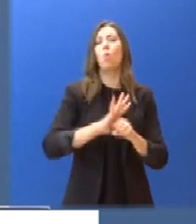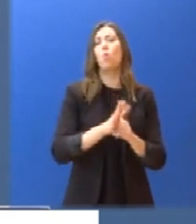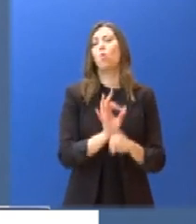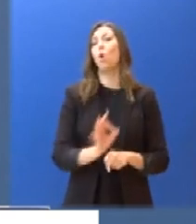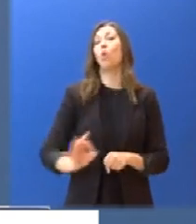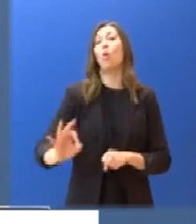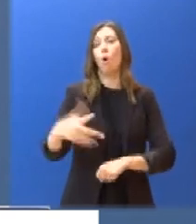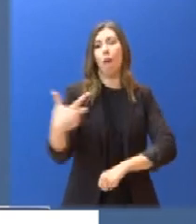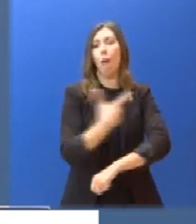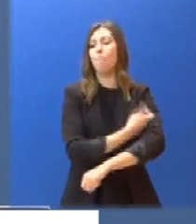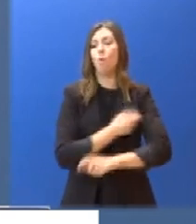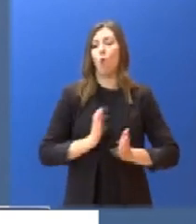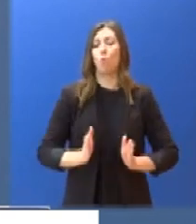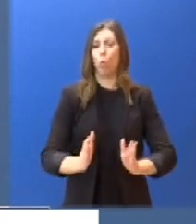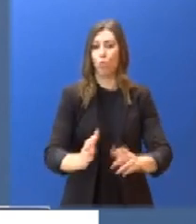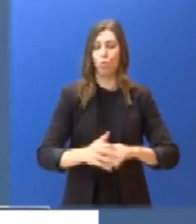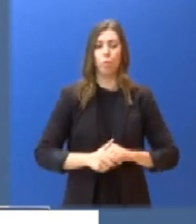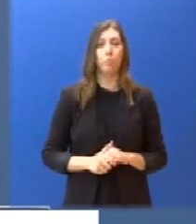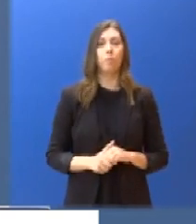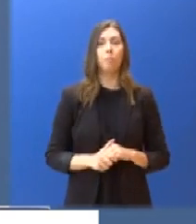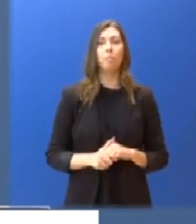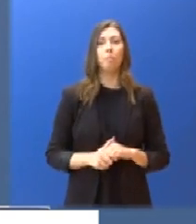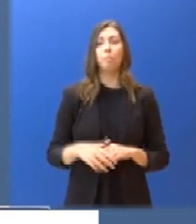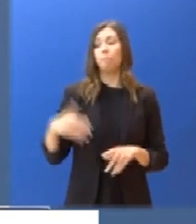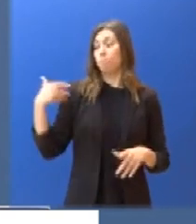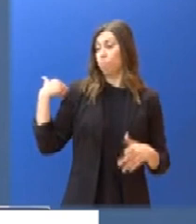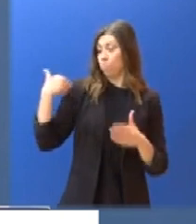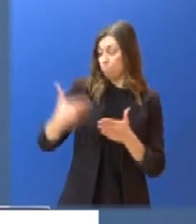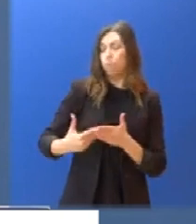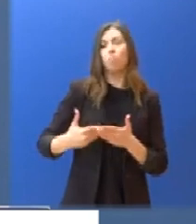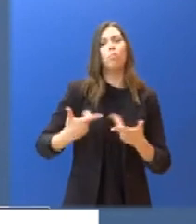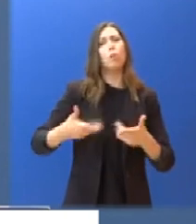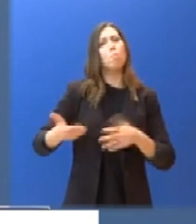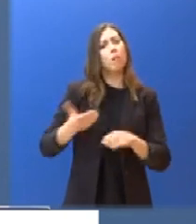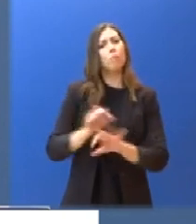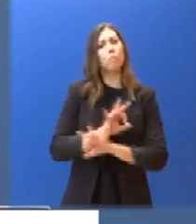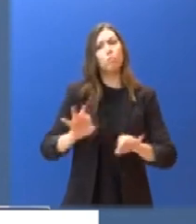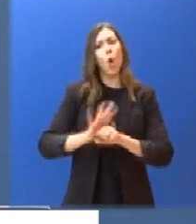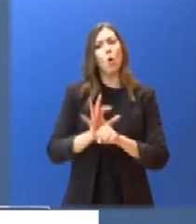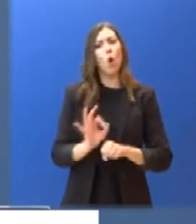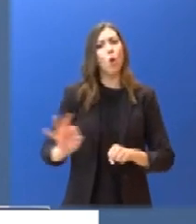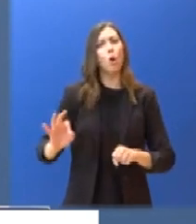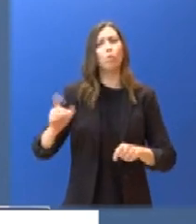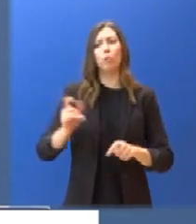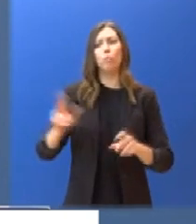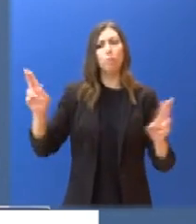Τις τελευταίες ημέρες ανακόπηκε η καθοδική πορεία των κρουσμάτων που διαπιστώθηκε τις προηγούμενες εβδομάδες.